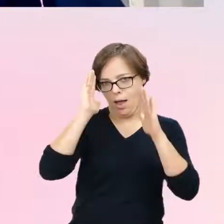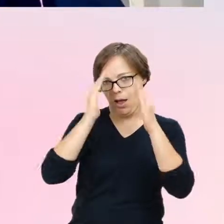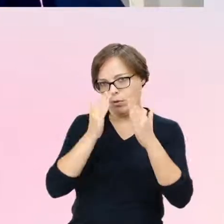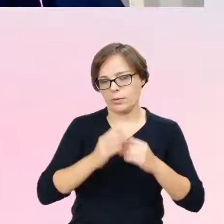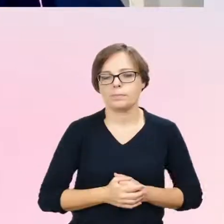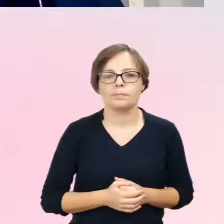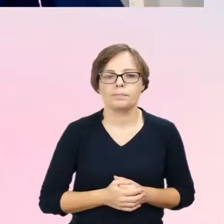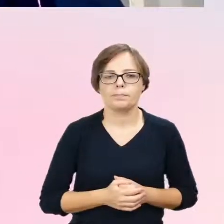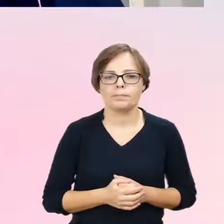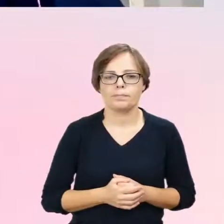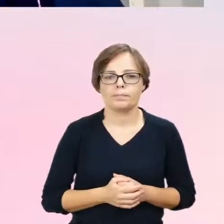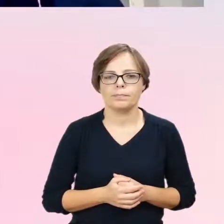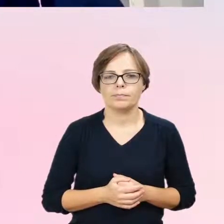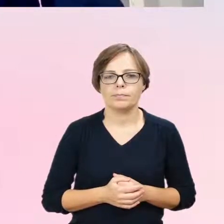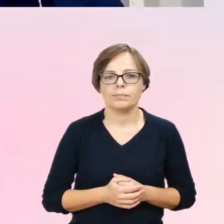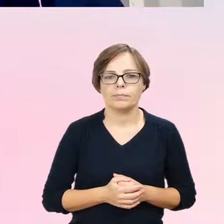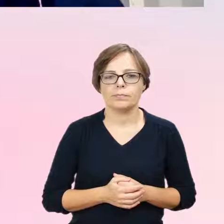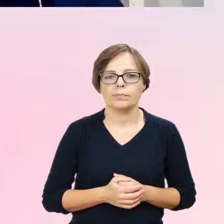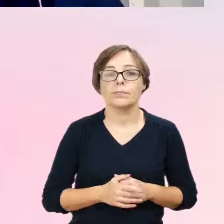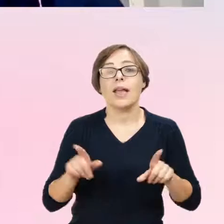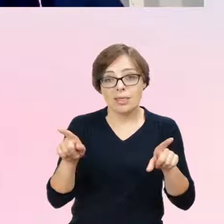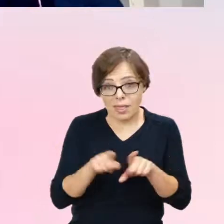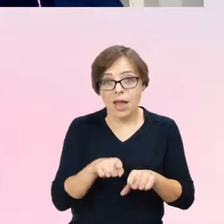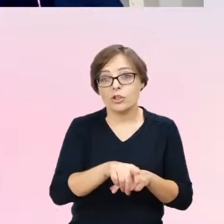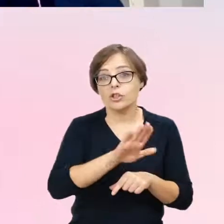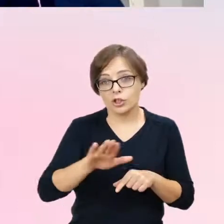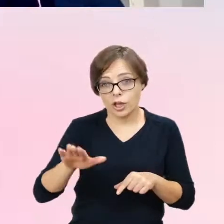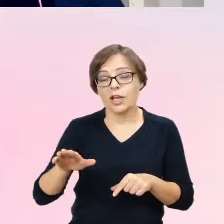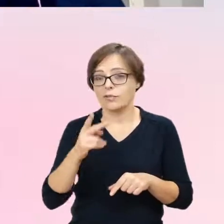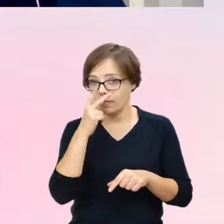I u tych dzieci również rozpoznawano dysforię płci.